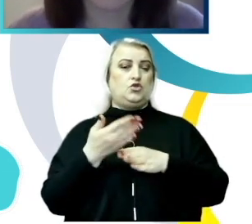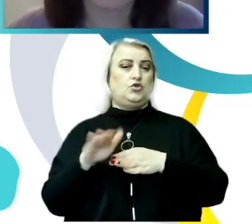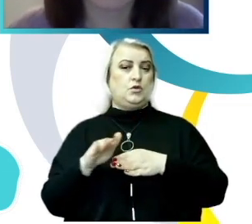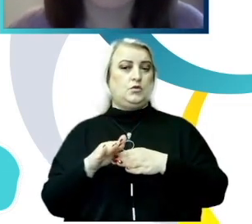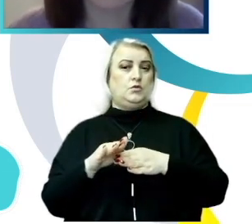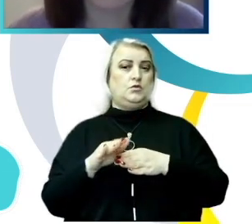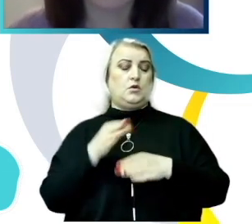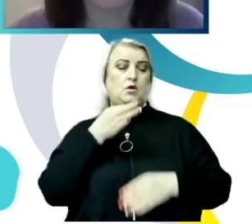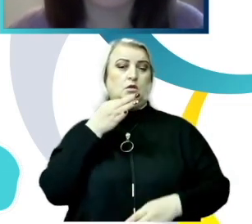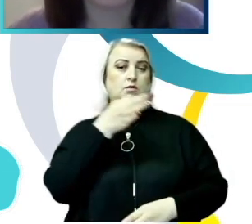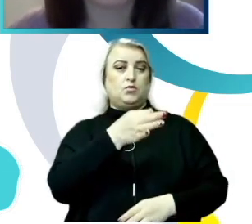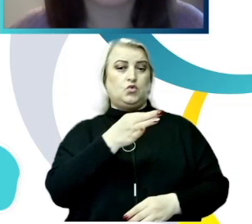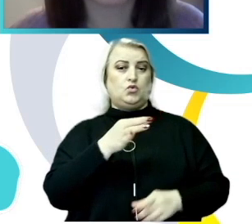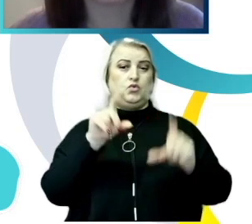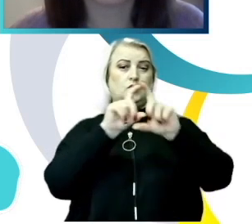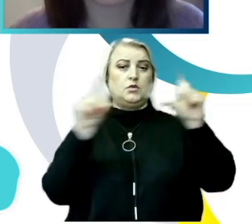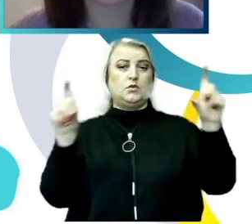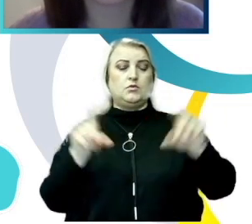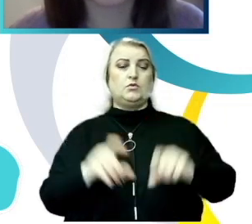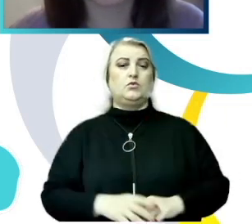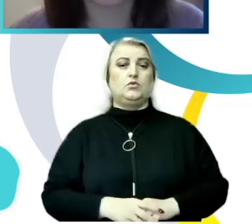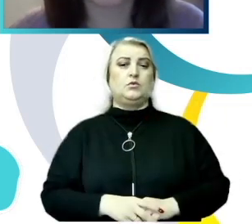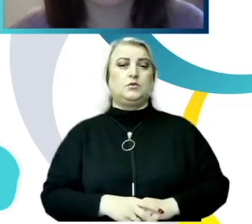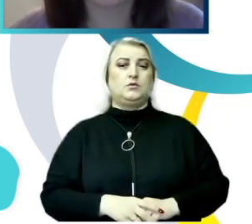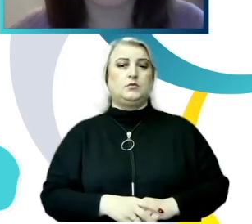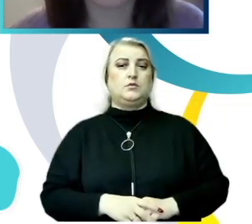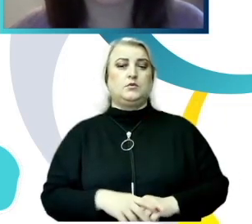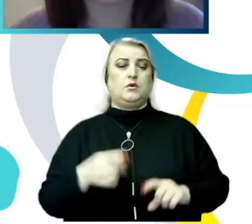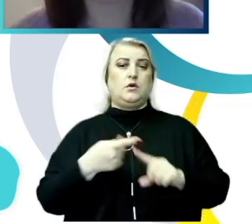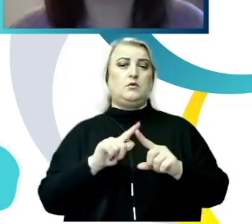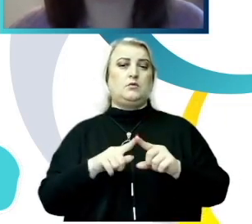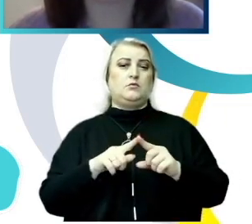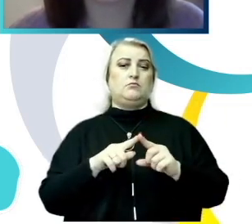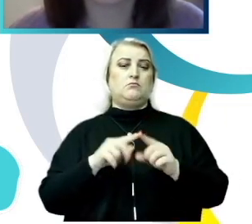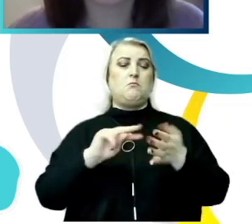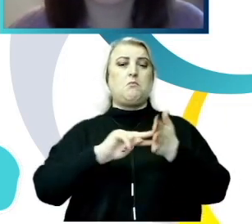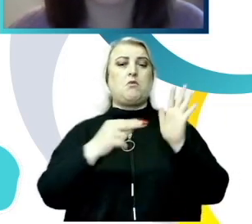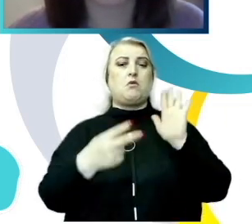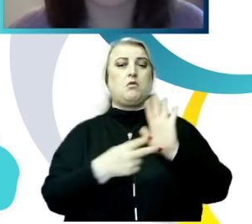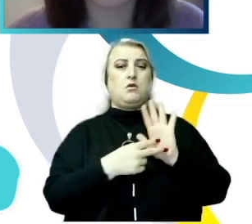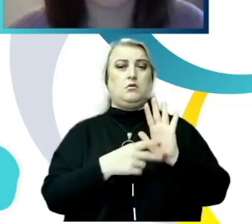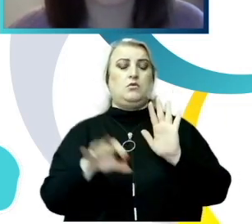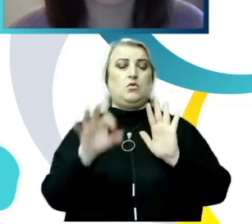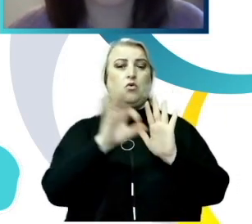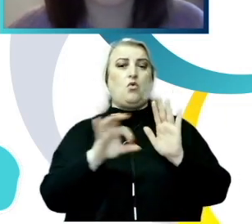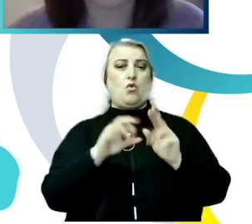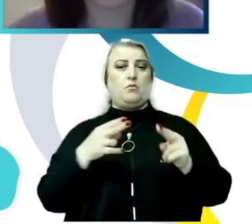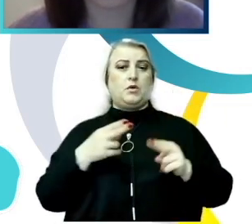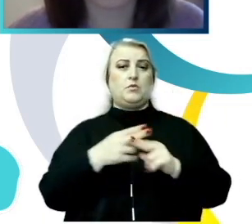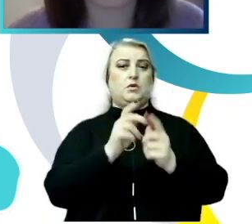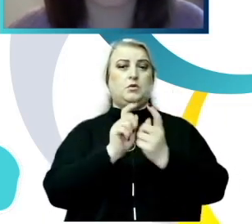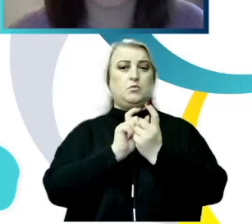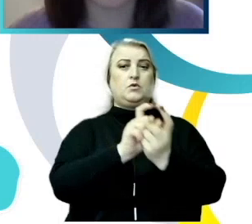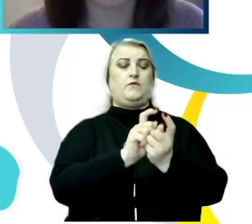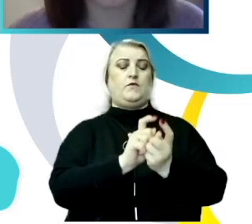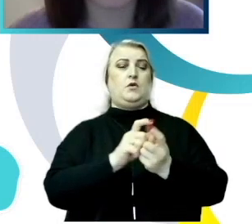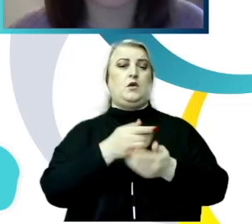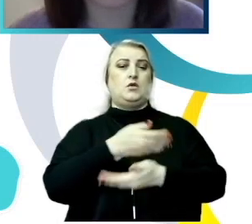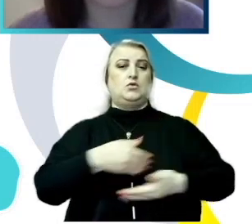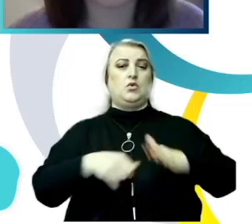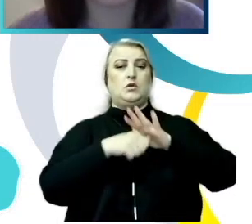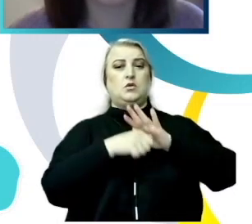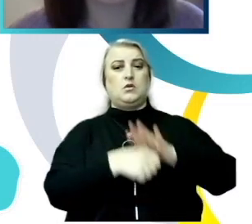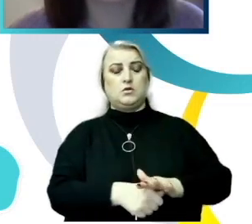răspunsul instituțiilor ar fi politicele în ceea ce ține de prevenirea și combaterea hărțuirii sexuale și